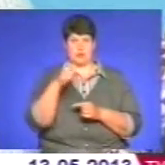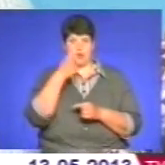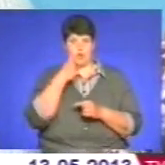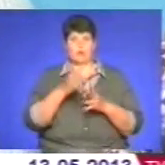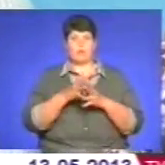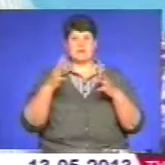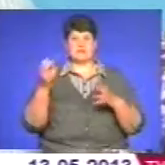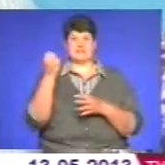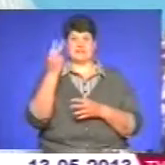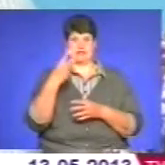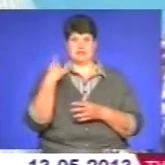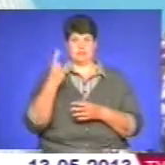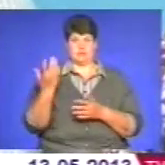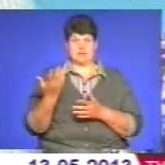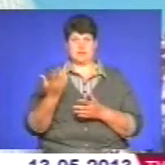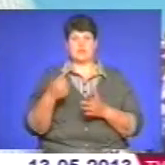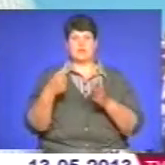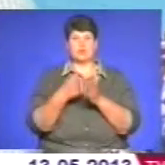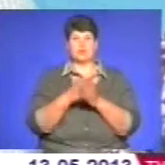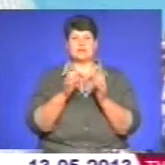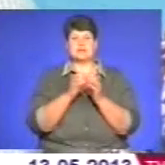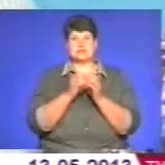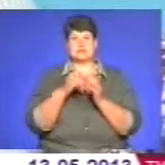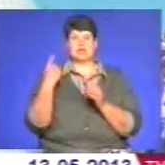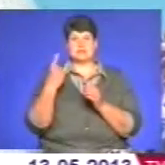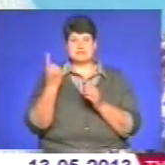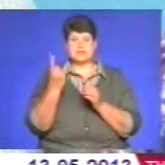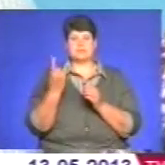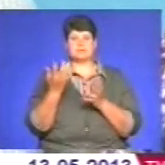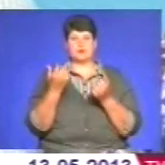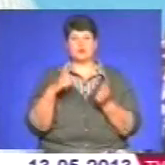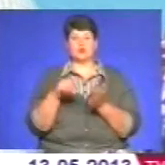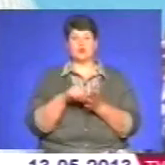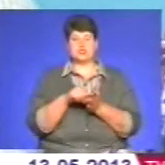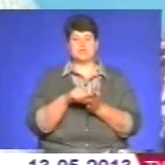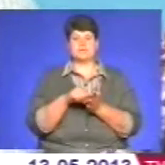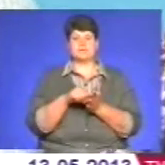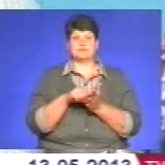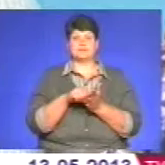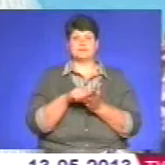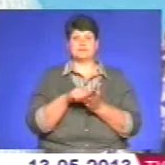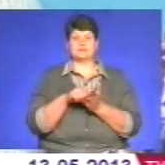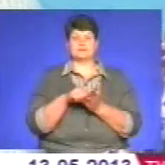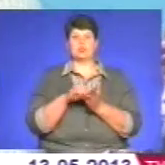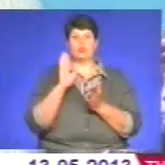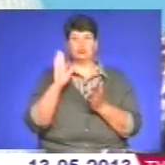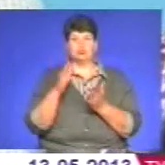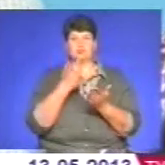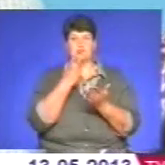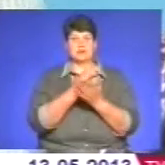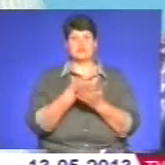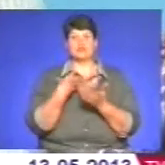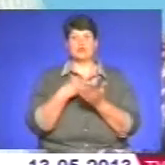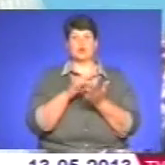Тих до 10 областей беруть участь, тобто будуть виставляти свою